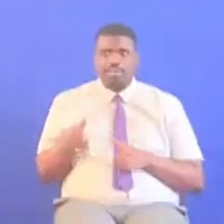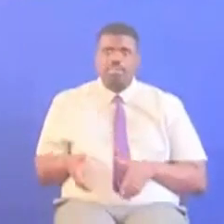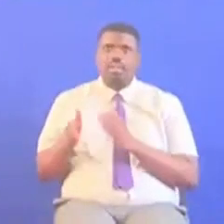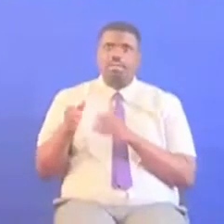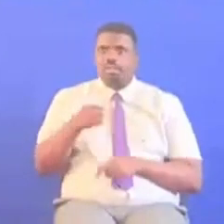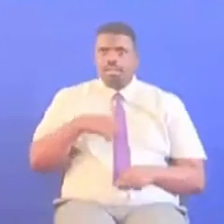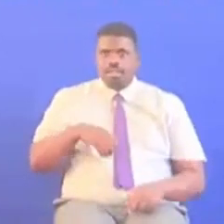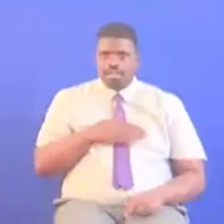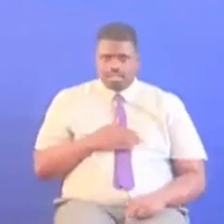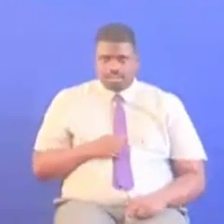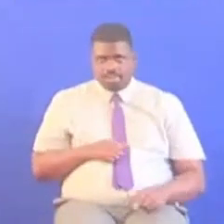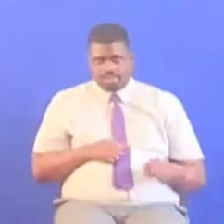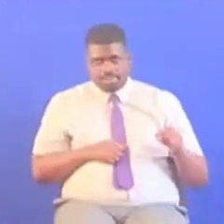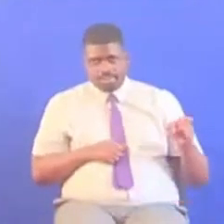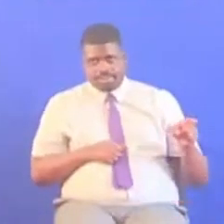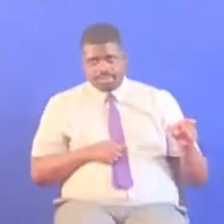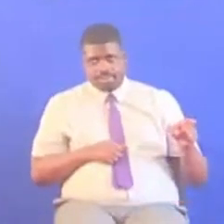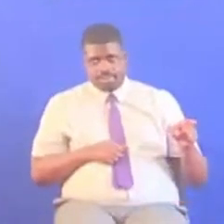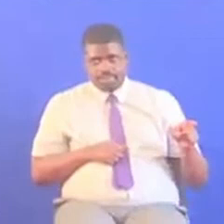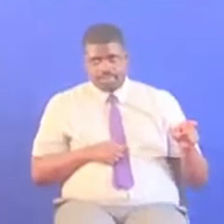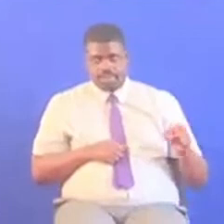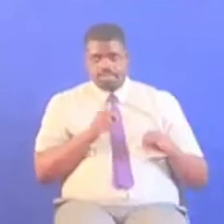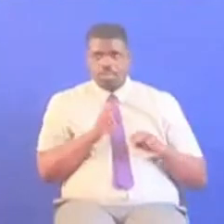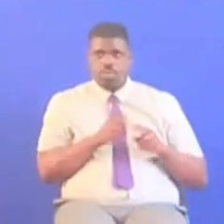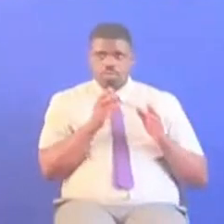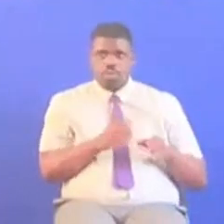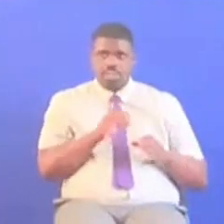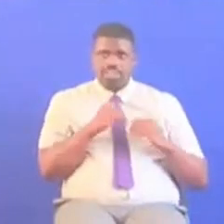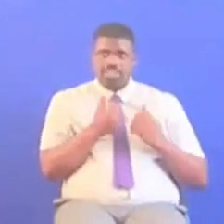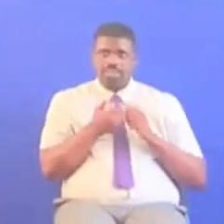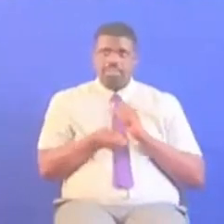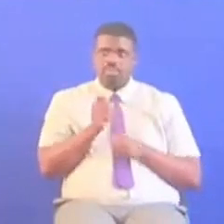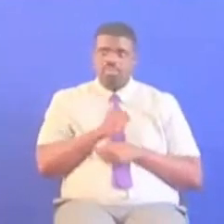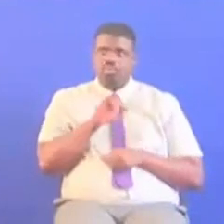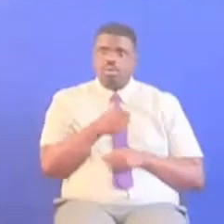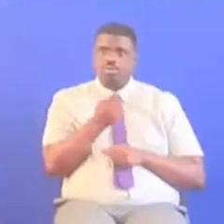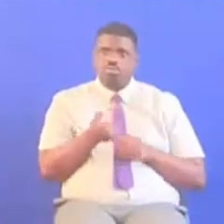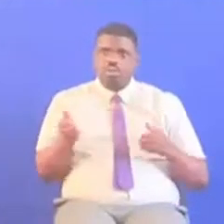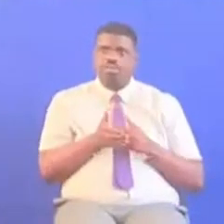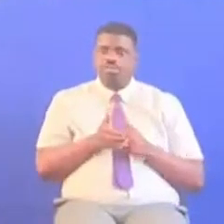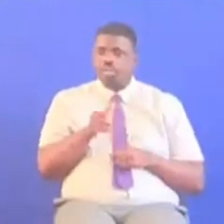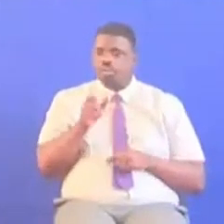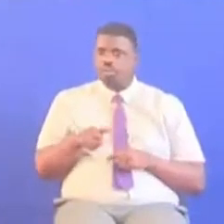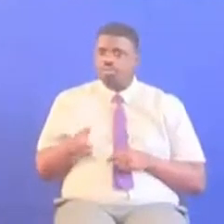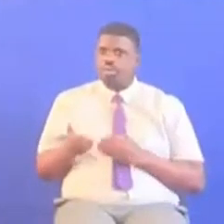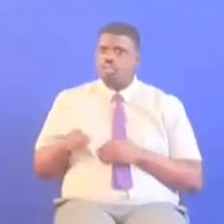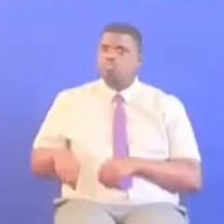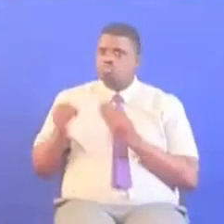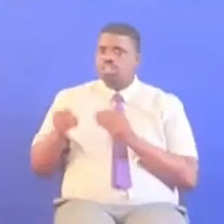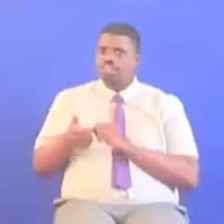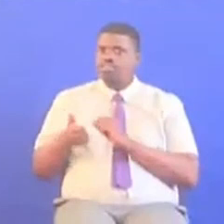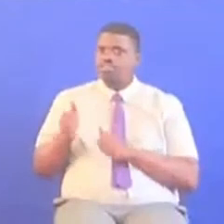yetu ya karibu na makawumkuia chama chama pinduzi Jumamosu wali kua wanafunga hili haa watu wawuze vitu vyao